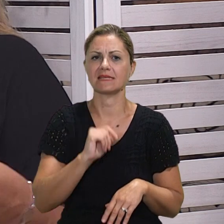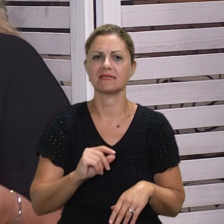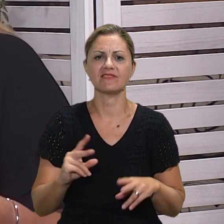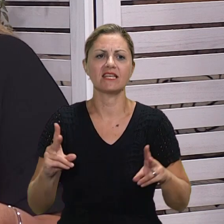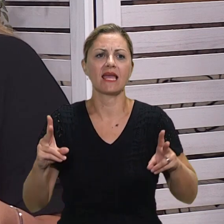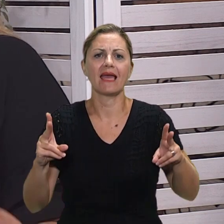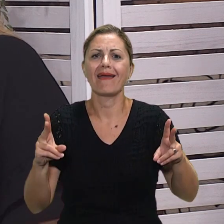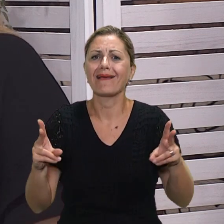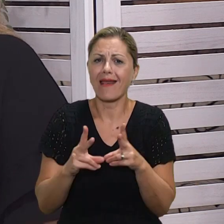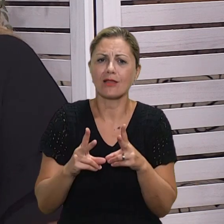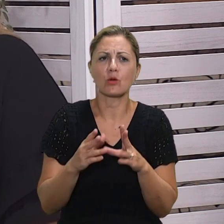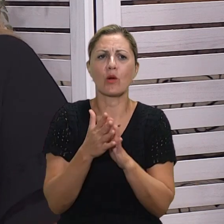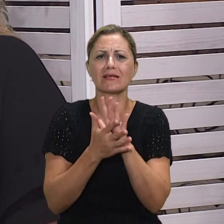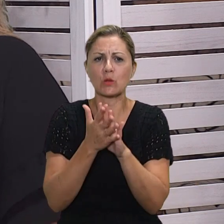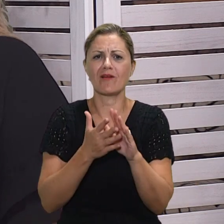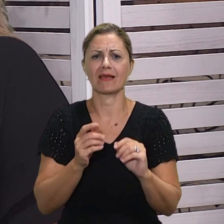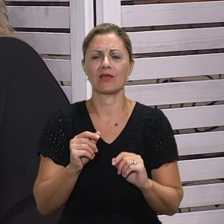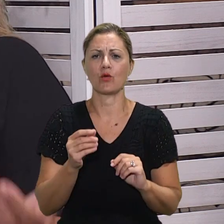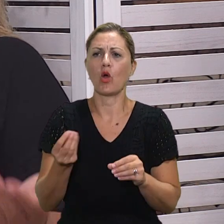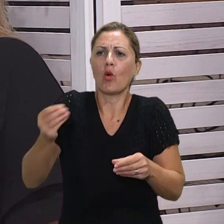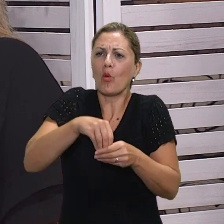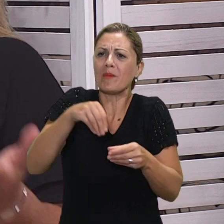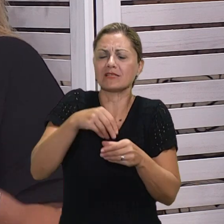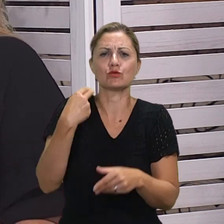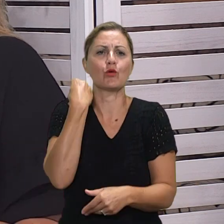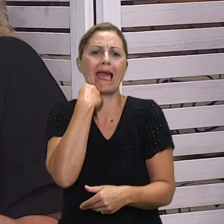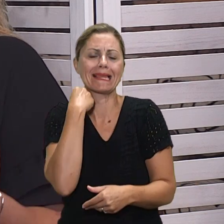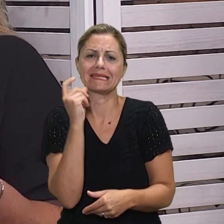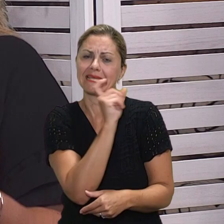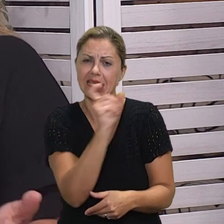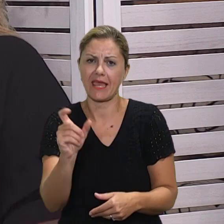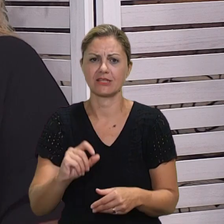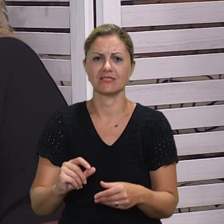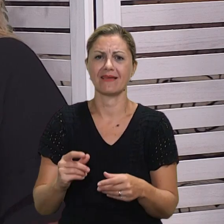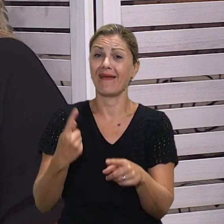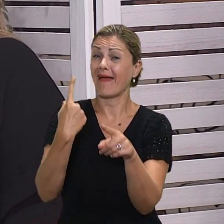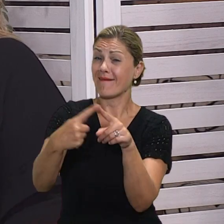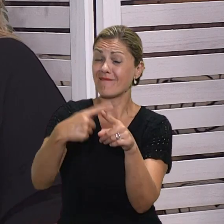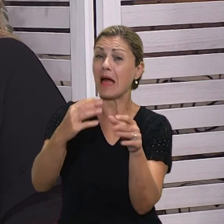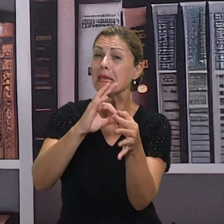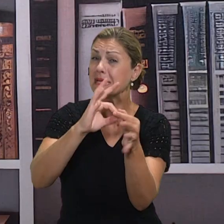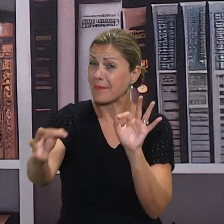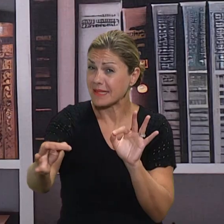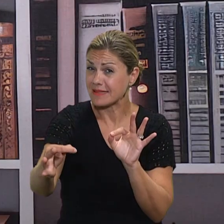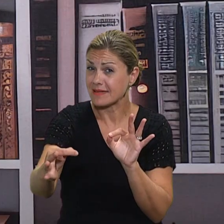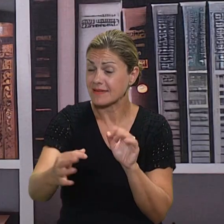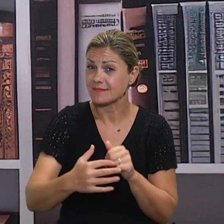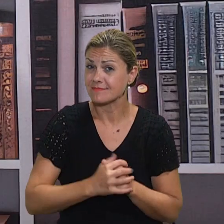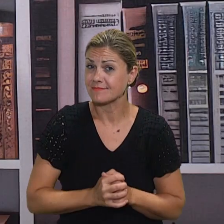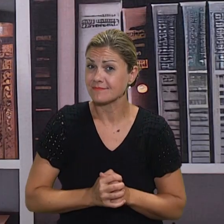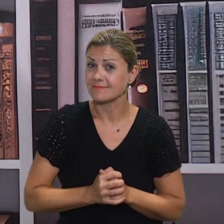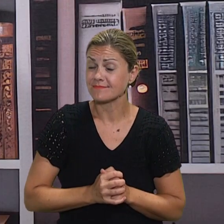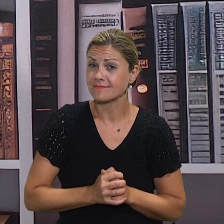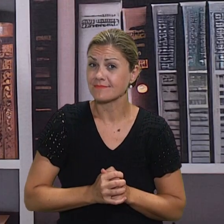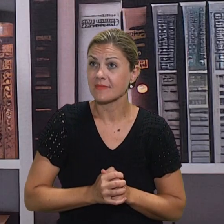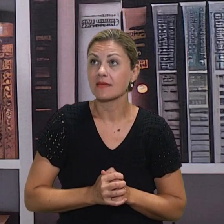pišu na engleski jezik. Je li uopće znaju hrvatski jezik, gramatika, pravopis? Kako se snalaze s tim? Mogu reći da uvijek